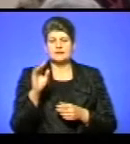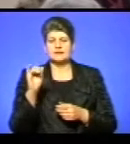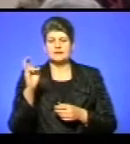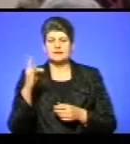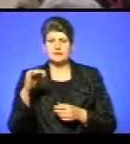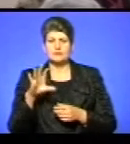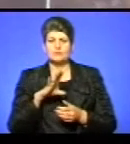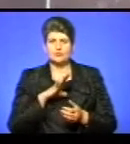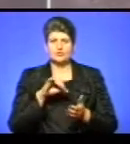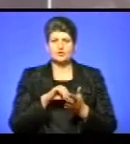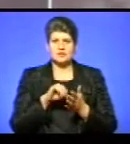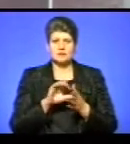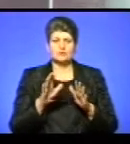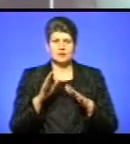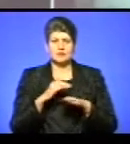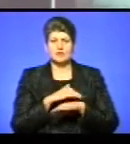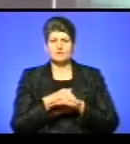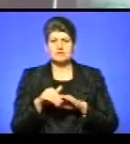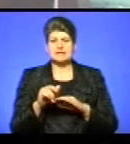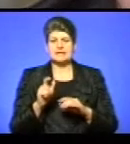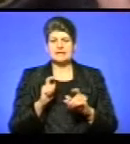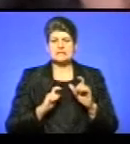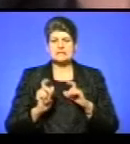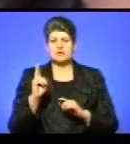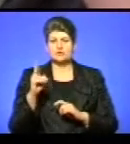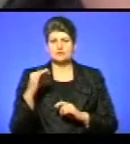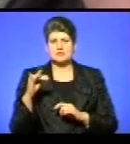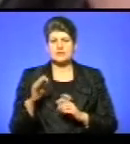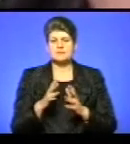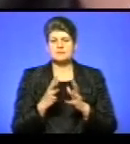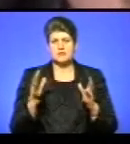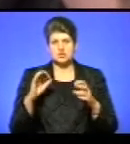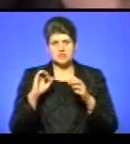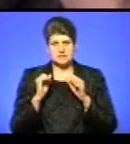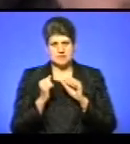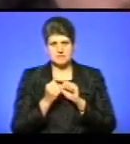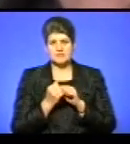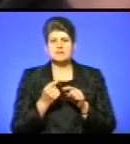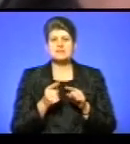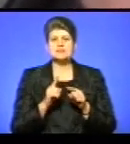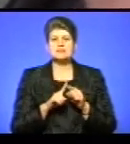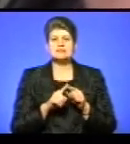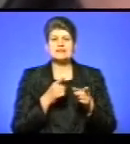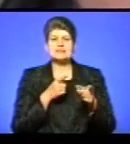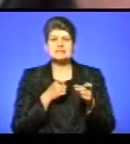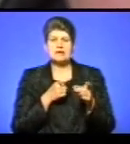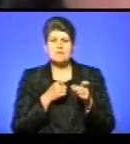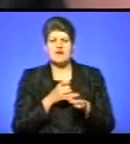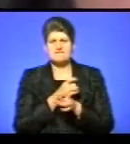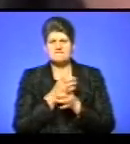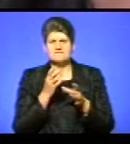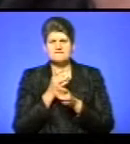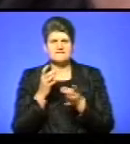учасником подій на вулиці Інститутській. Найбільше запам'яталося, це стрільба, вибухи,